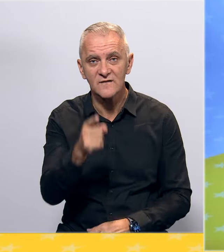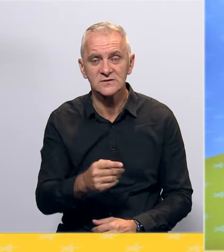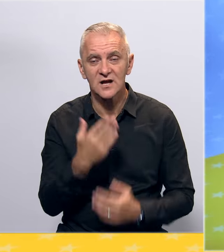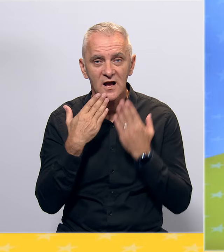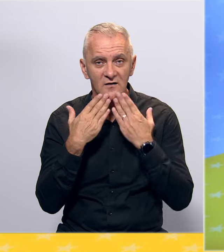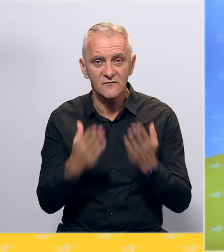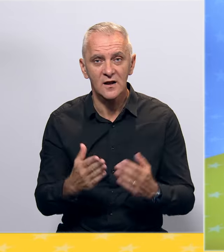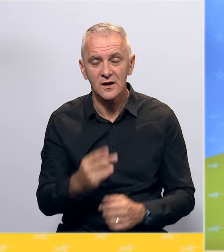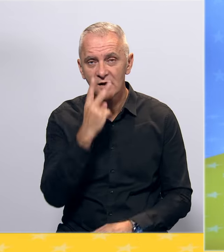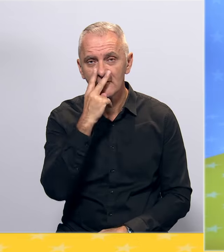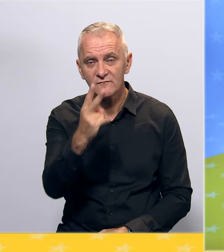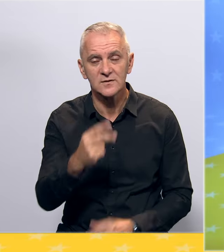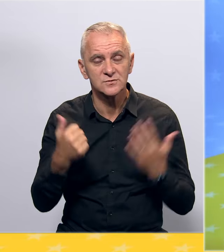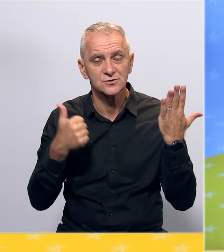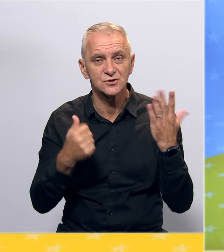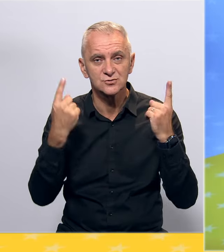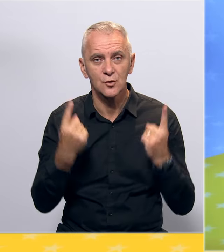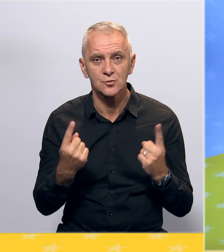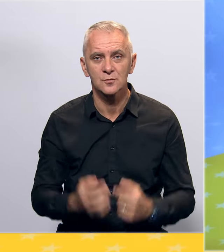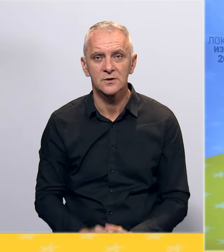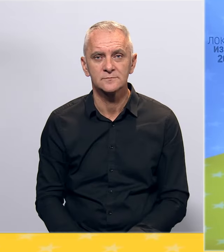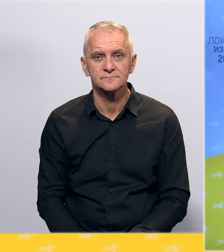Hvala vam i vidimo se 6. oktober.